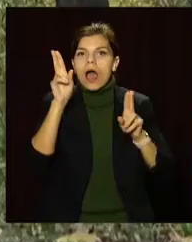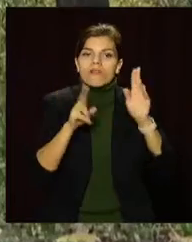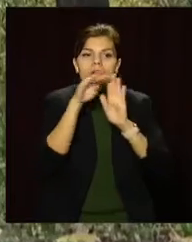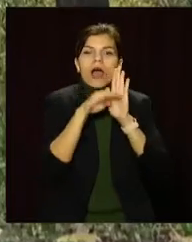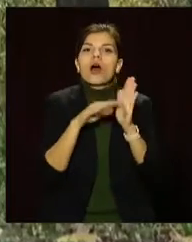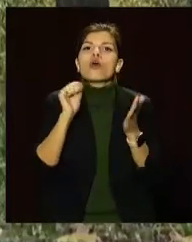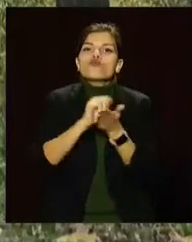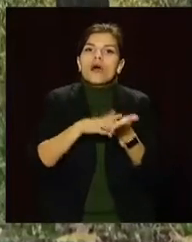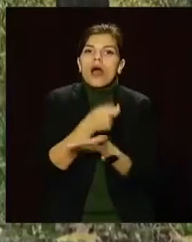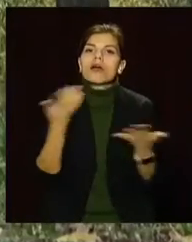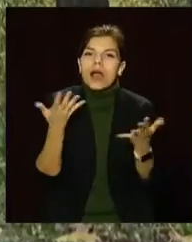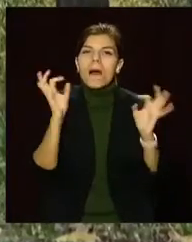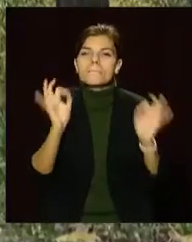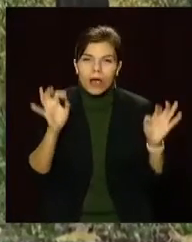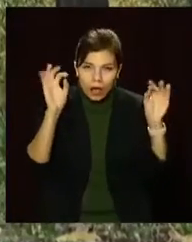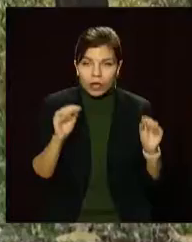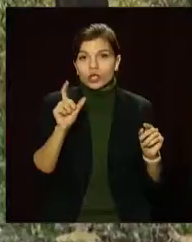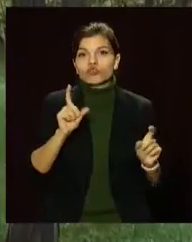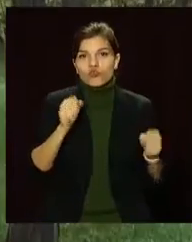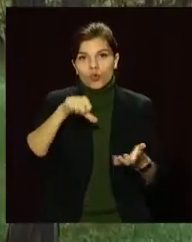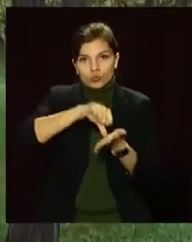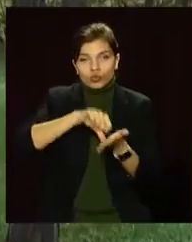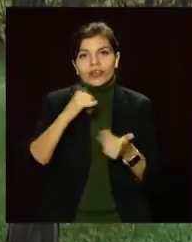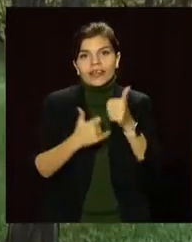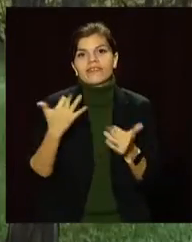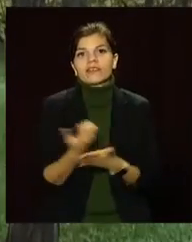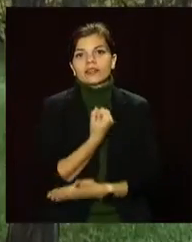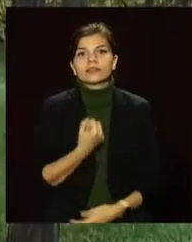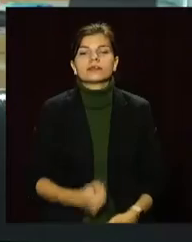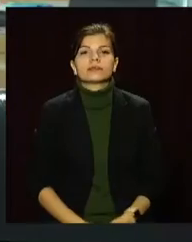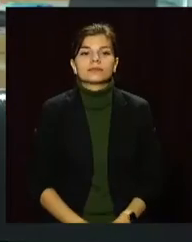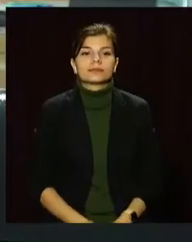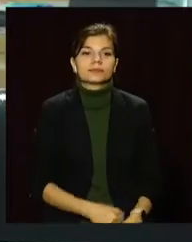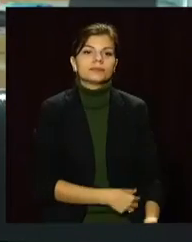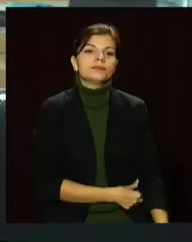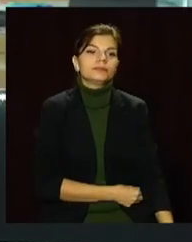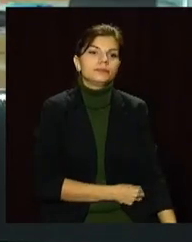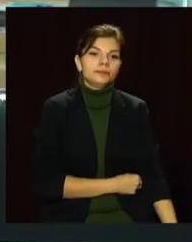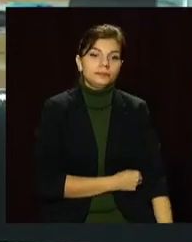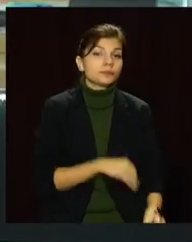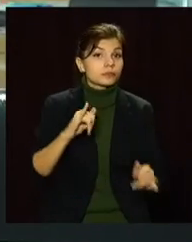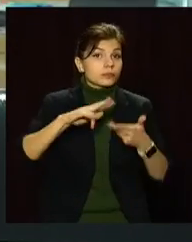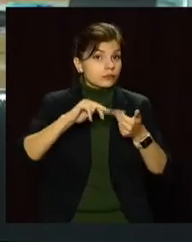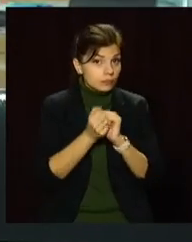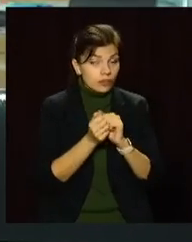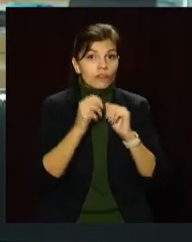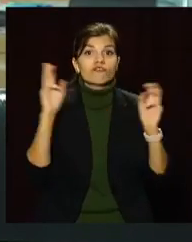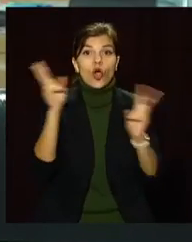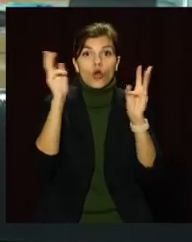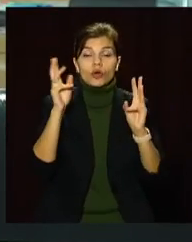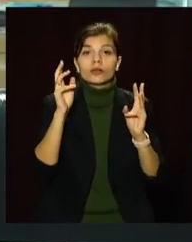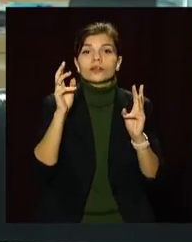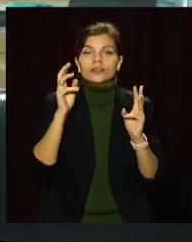редакції. Вікторія Вахрушина, Денис Крикус, Оупен Юз, телеканал «Відкритий». У Кам'янському вогнеборці